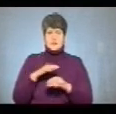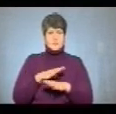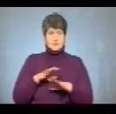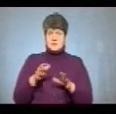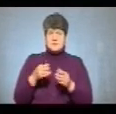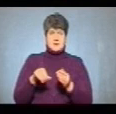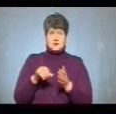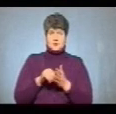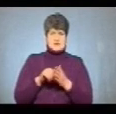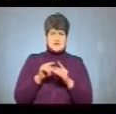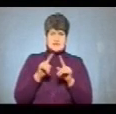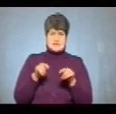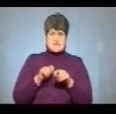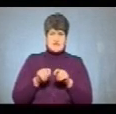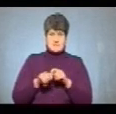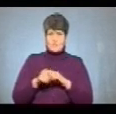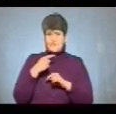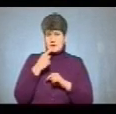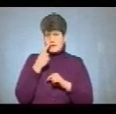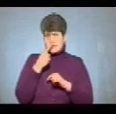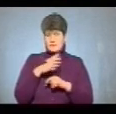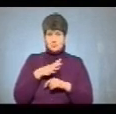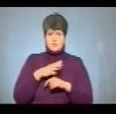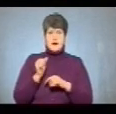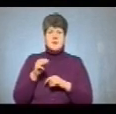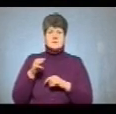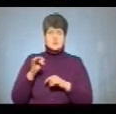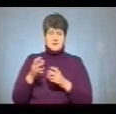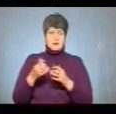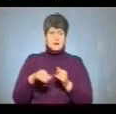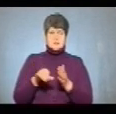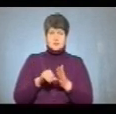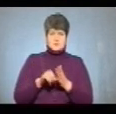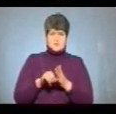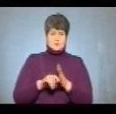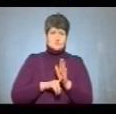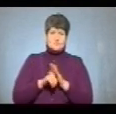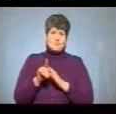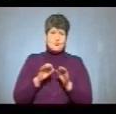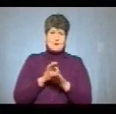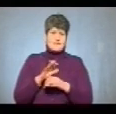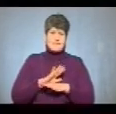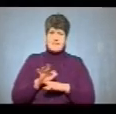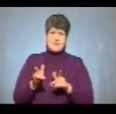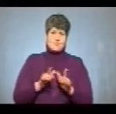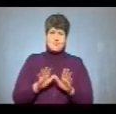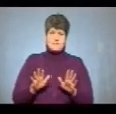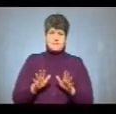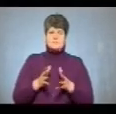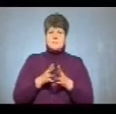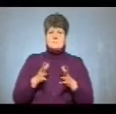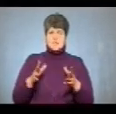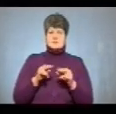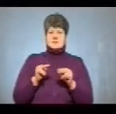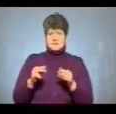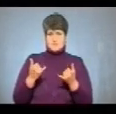брати участь у сертифікації. Каже, нещодавно пройшла атестацію, брати участь у пілотному проєкті не готова. Більшість вчителів, з